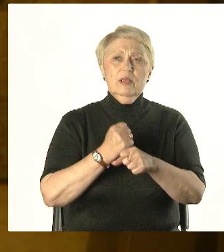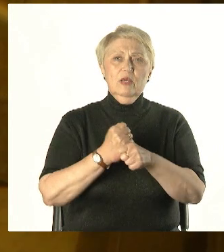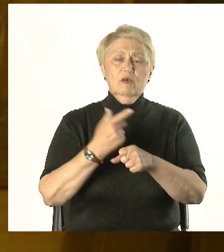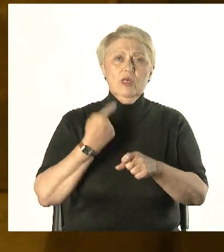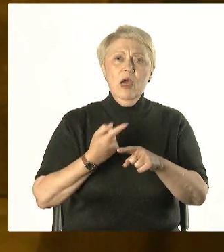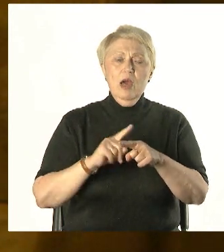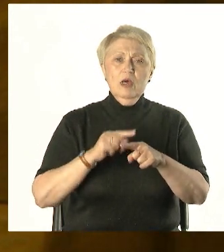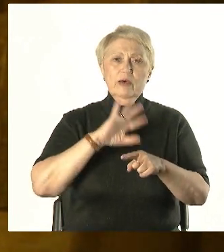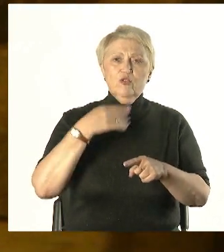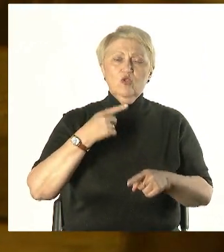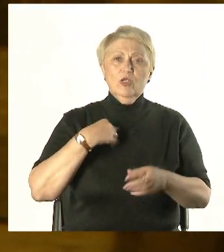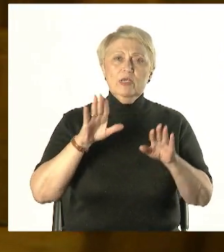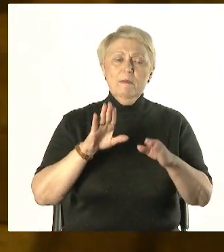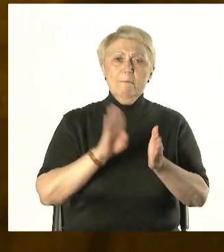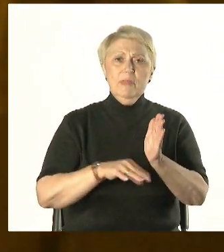комфорта безопасными.